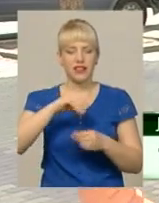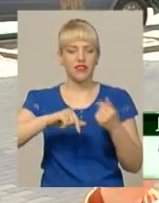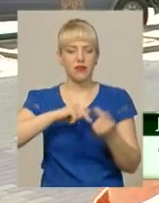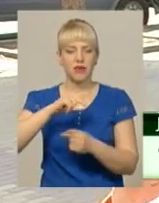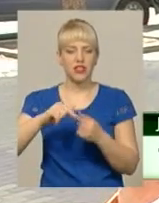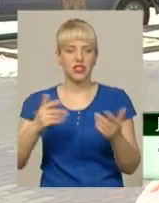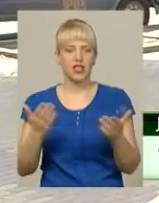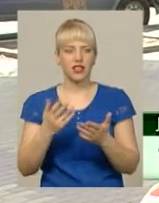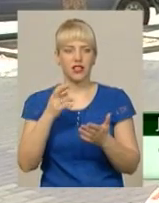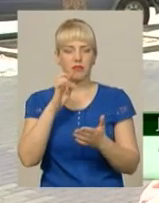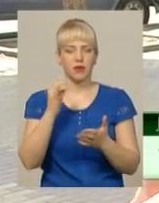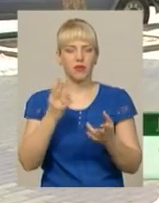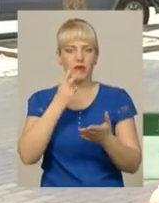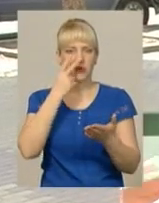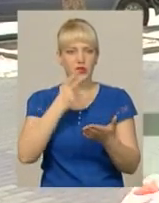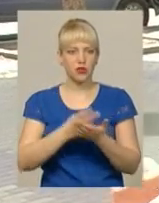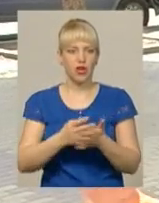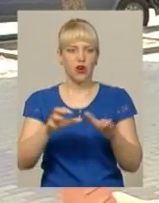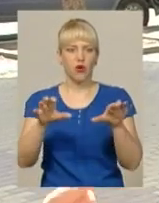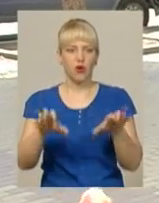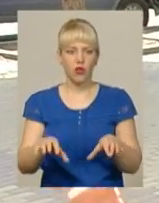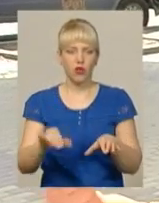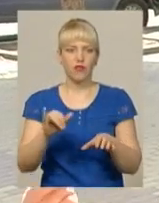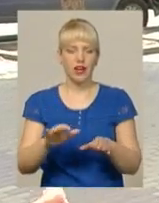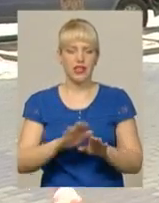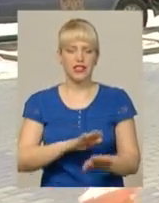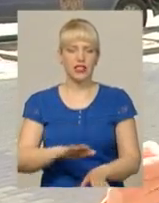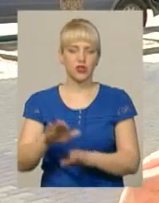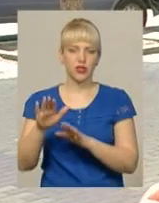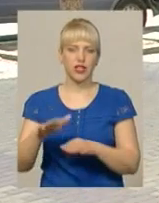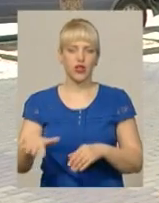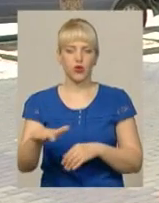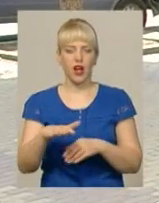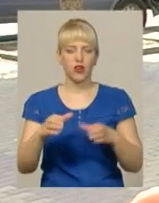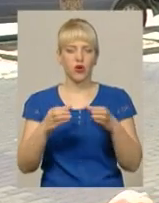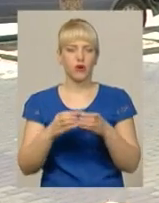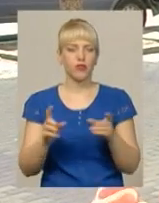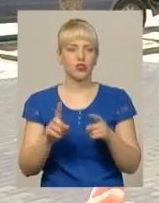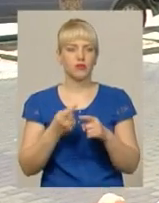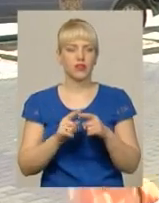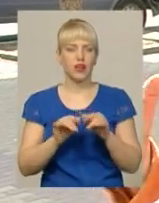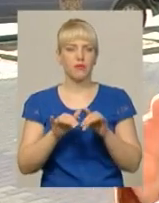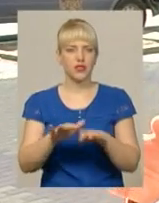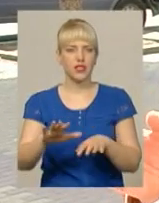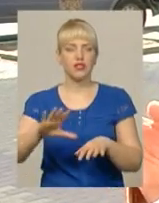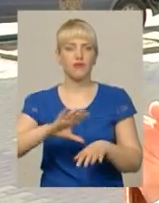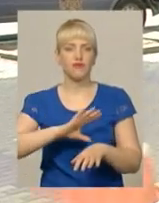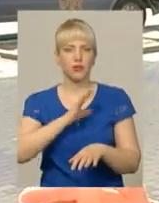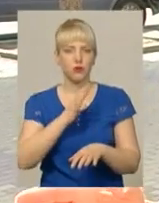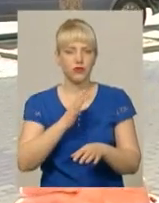мав проілюструвати голова і заступник територіальної громади, для того, щоб цей процес відбувся